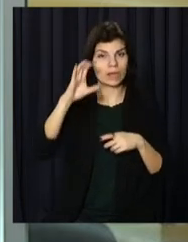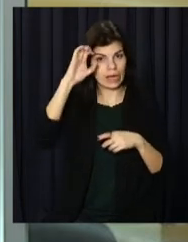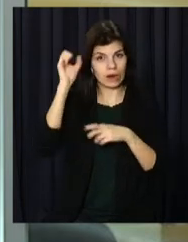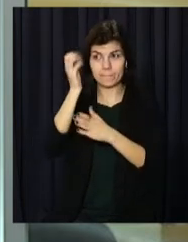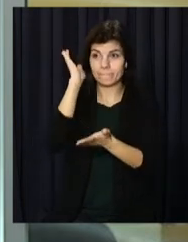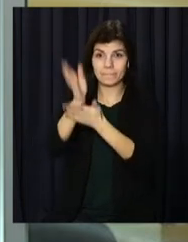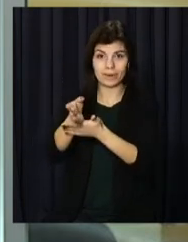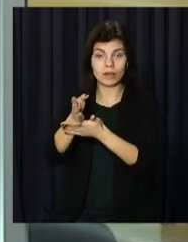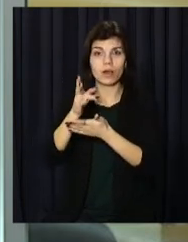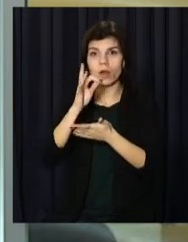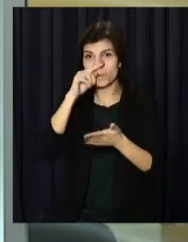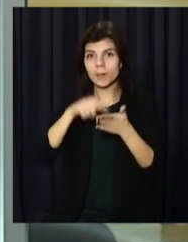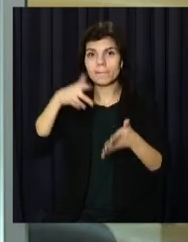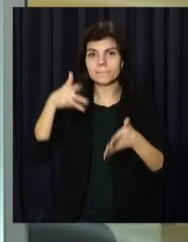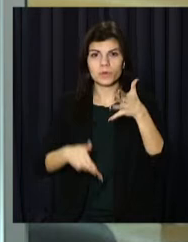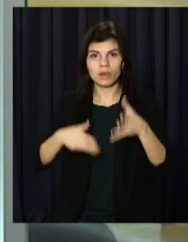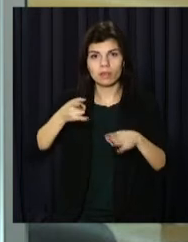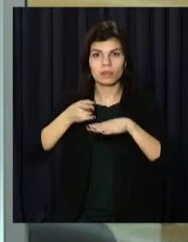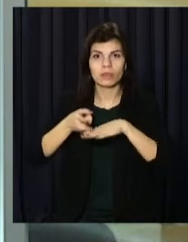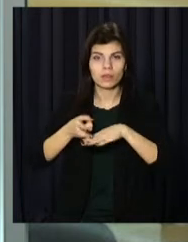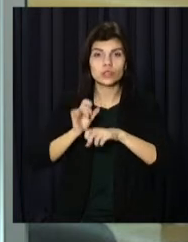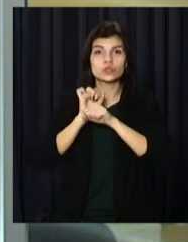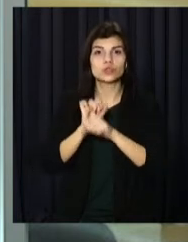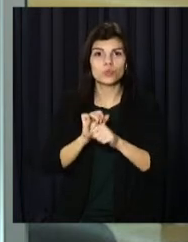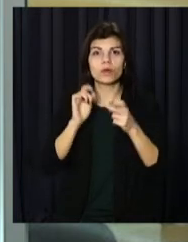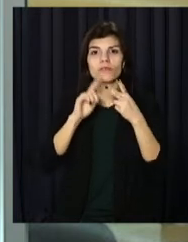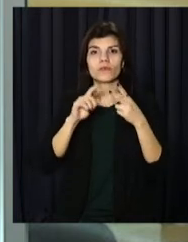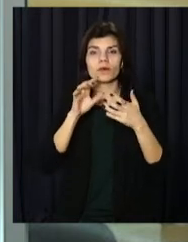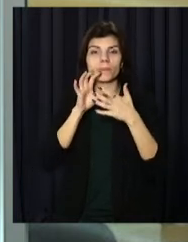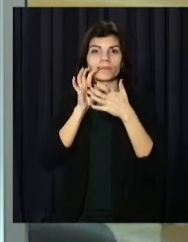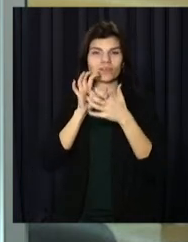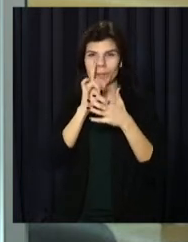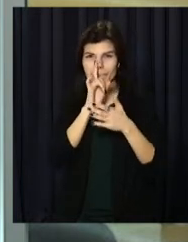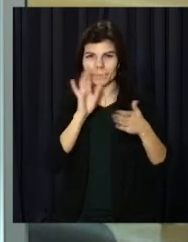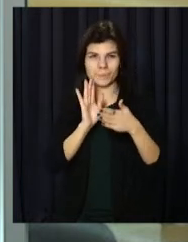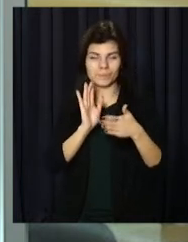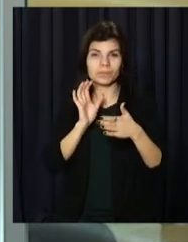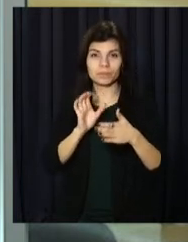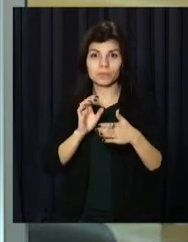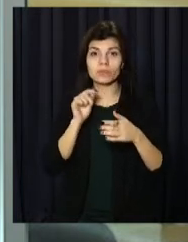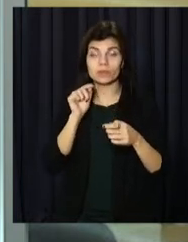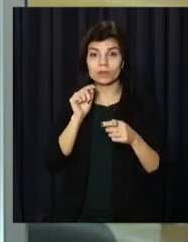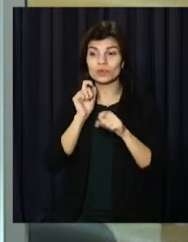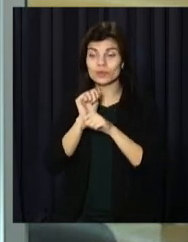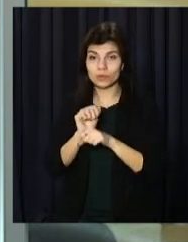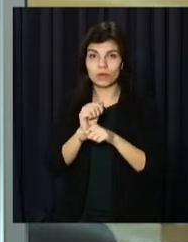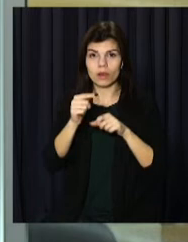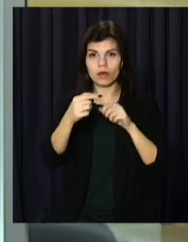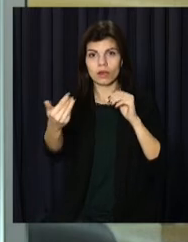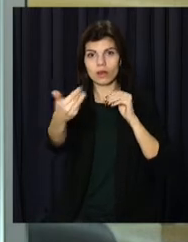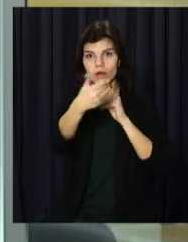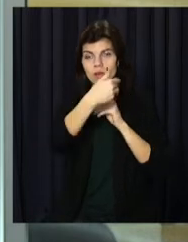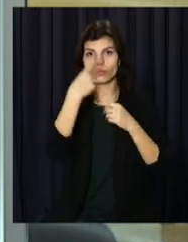Рогу та застряг у багнюці. На поміч зупинився водій мікроавтобуса Рено. У цей момент у бік Дніпра рухалася Тойота і